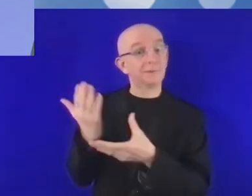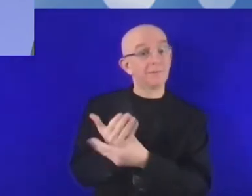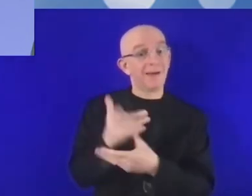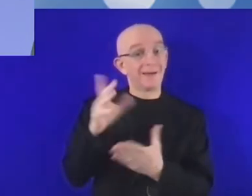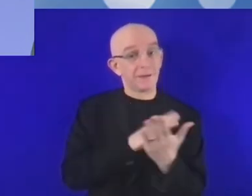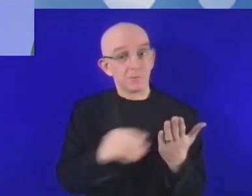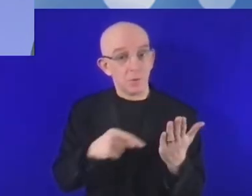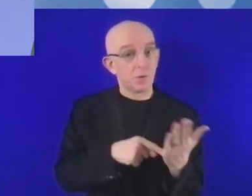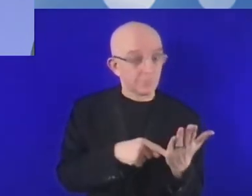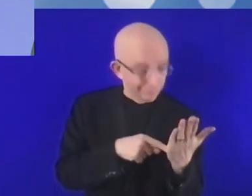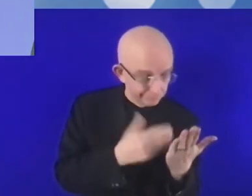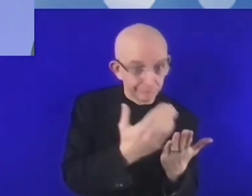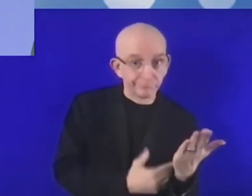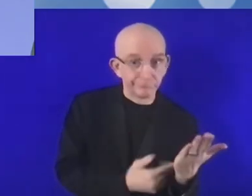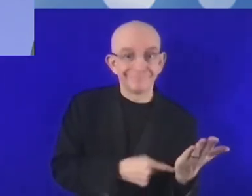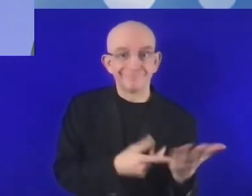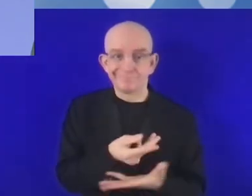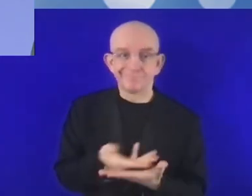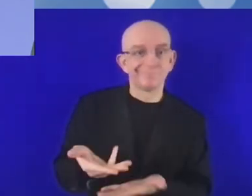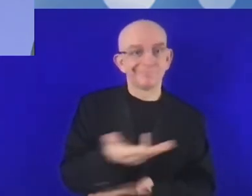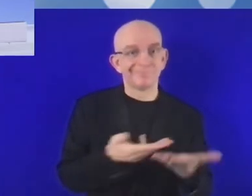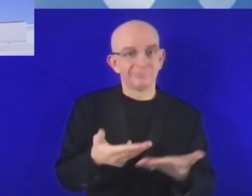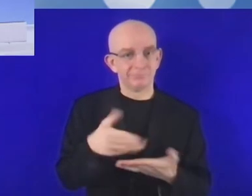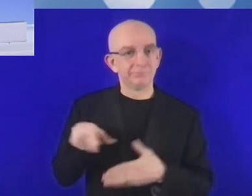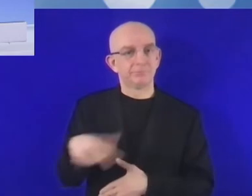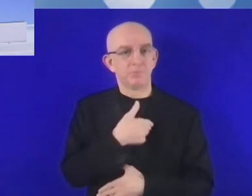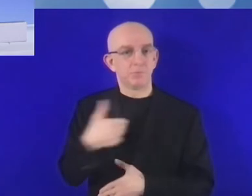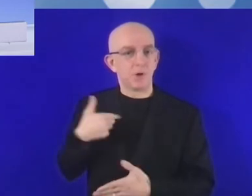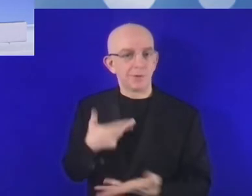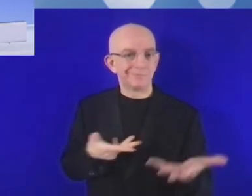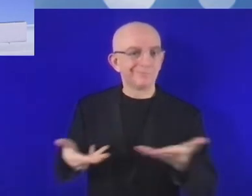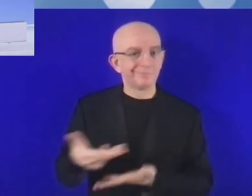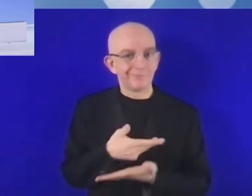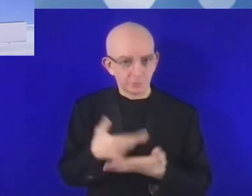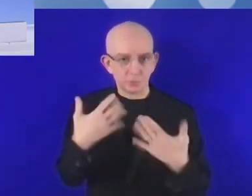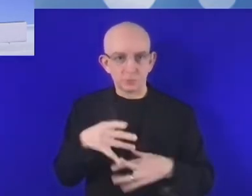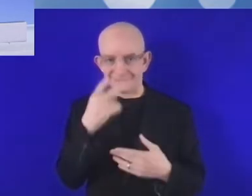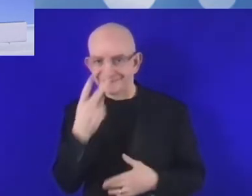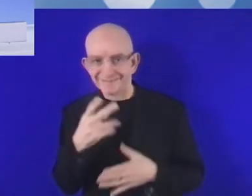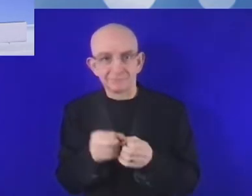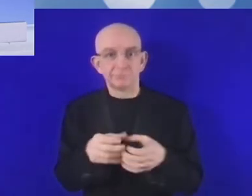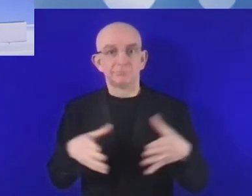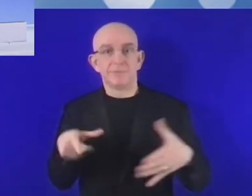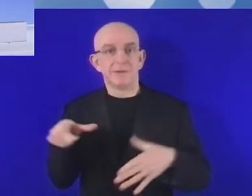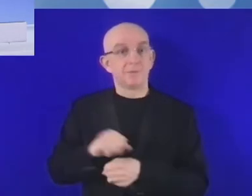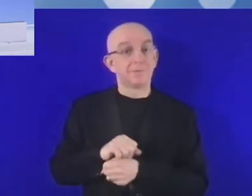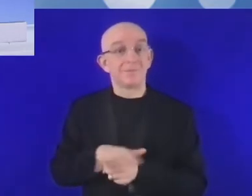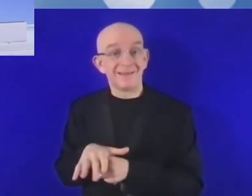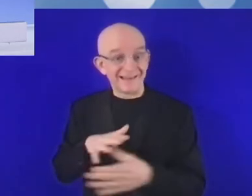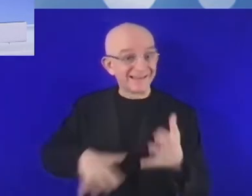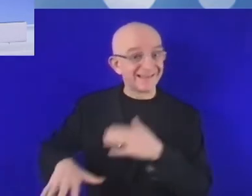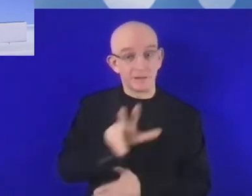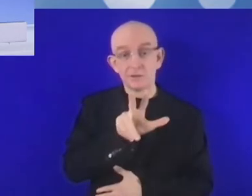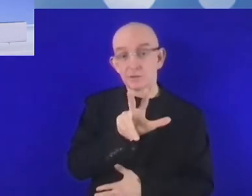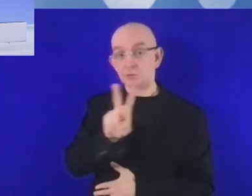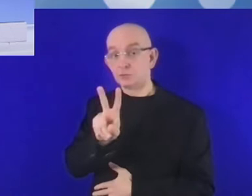współpracy z Polską Agencją Rozwoju Przedsiębiorczości, 32% polskich firm zaczęło